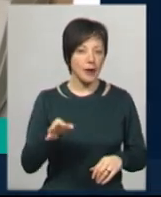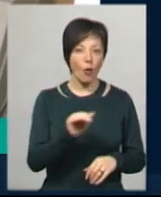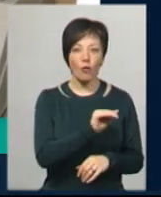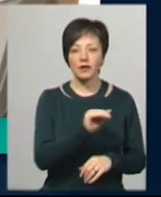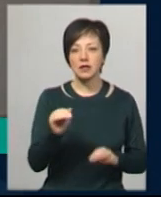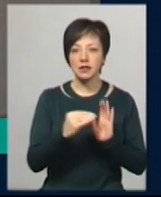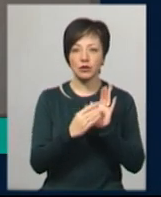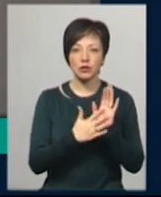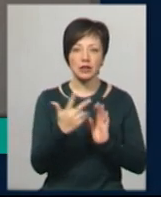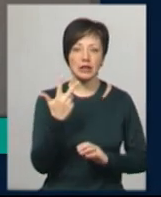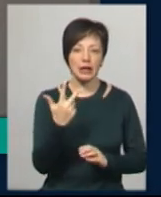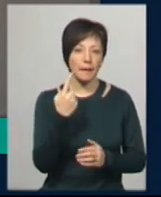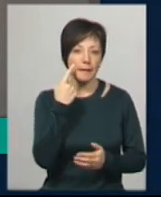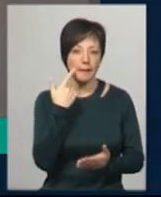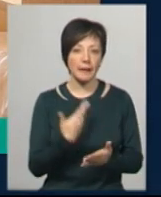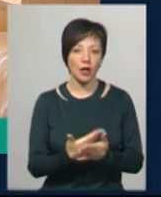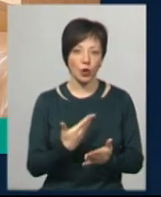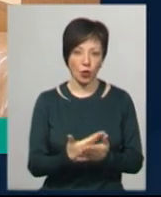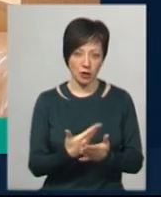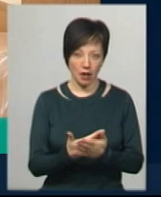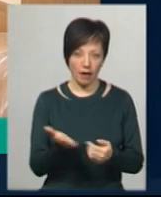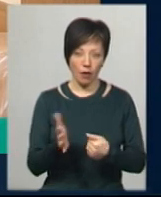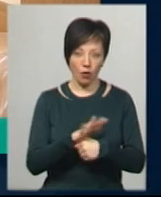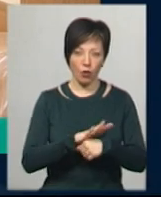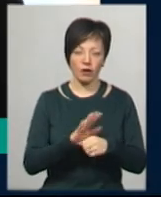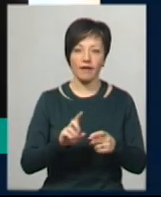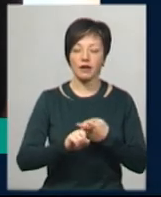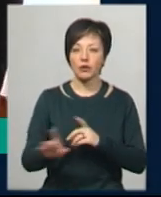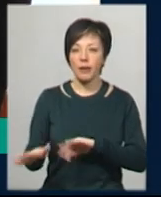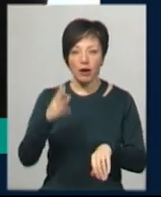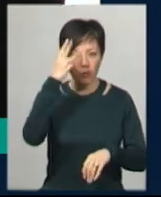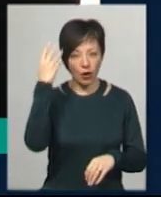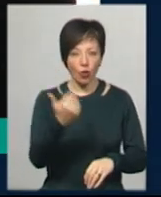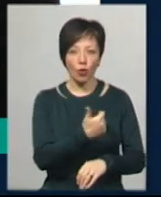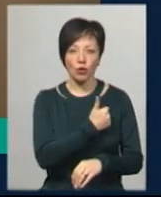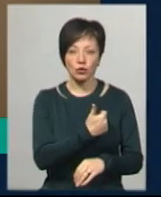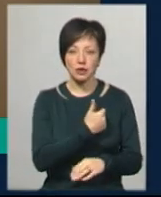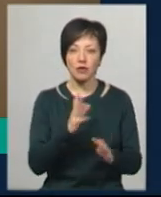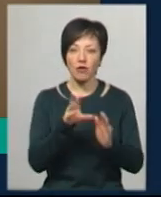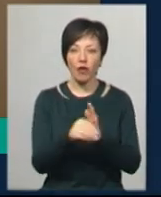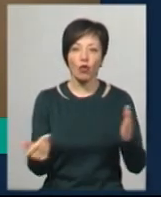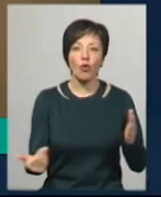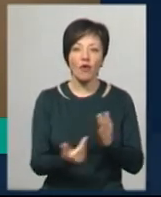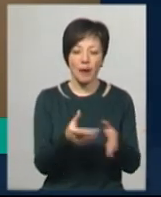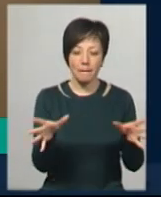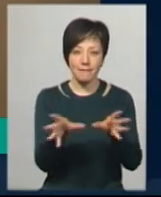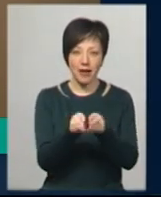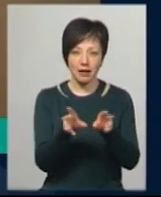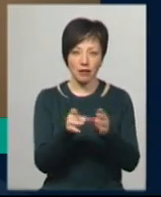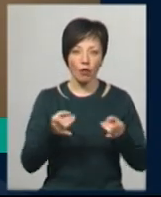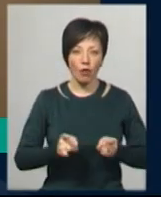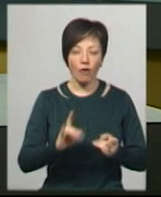зареєстровано три підозри на коронавірус. У Хмельницькому хочуть запровадити оновлені партнерські пологи в умовах карантину.